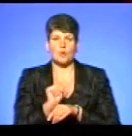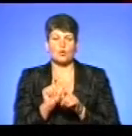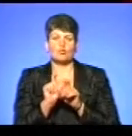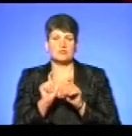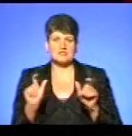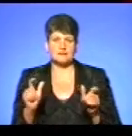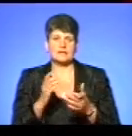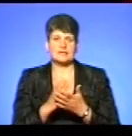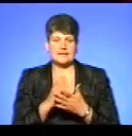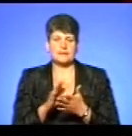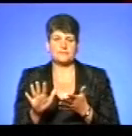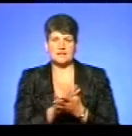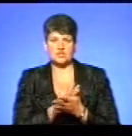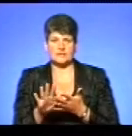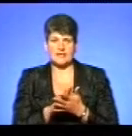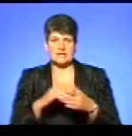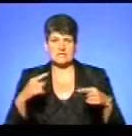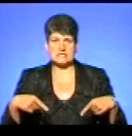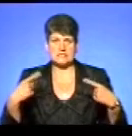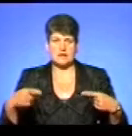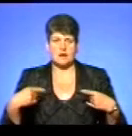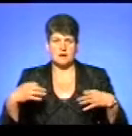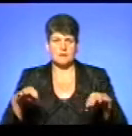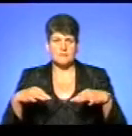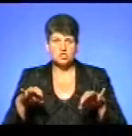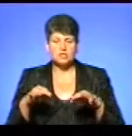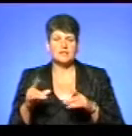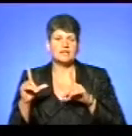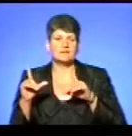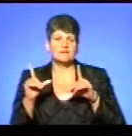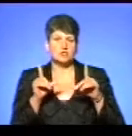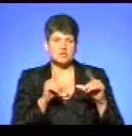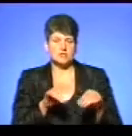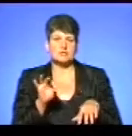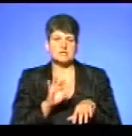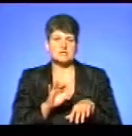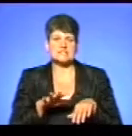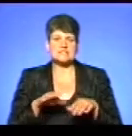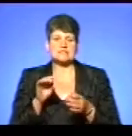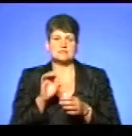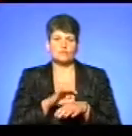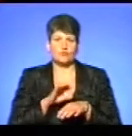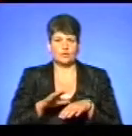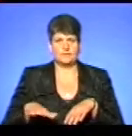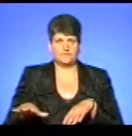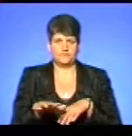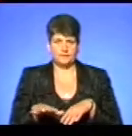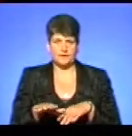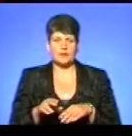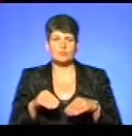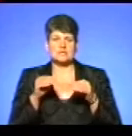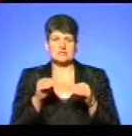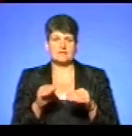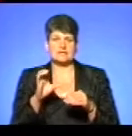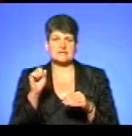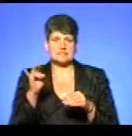відбувається дезінфекція автівок, які виїжджають із зараженої африканською чумою території. Поставили санбар